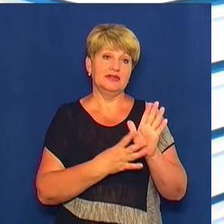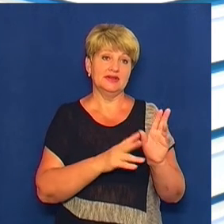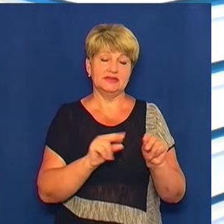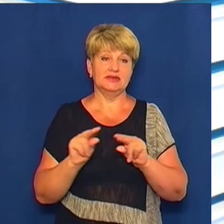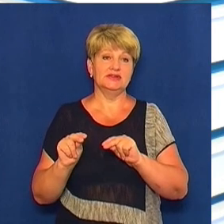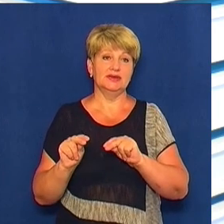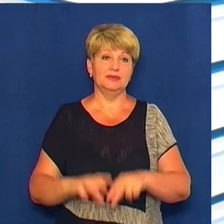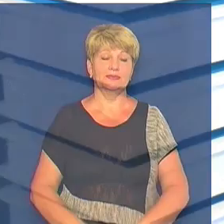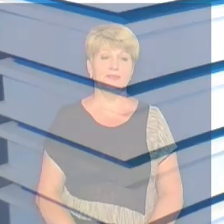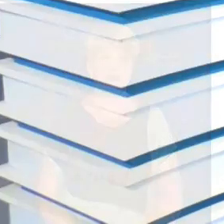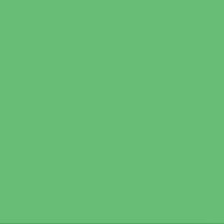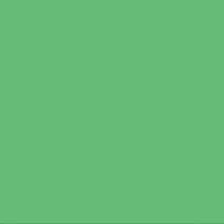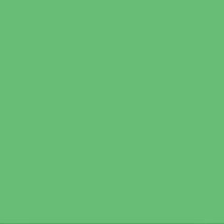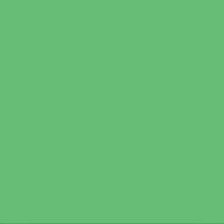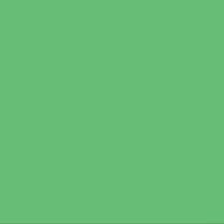-й. Побачимось.